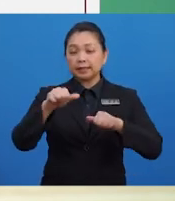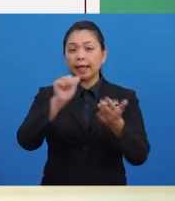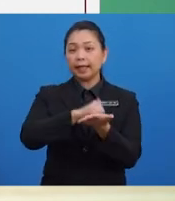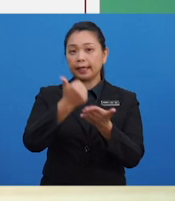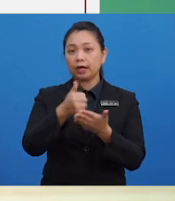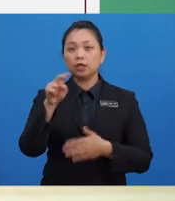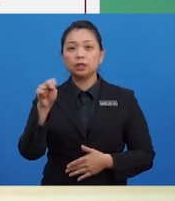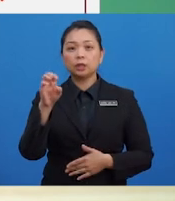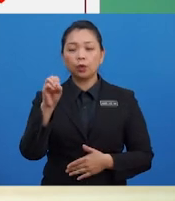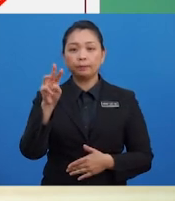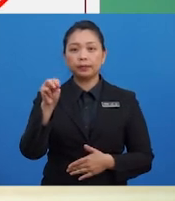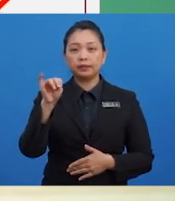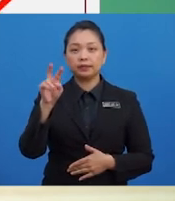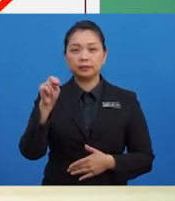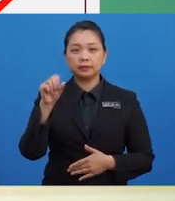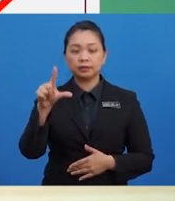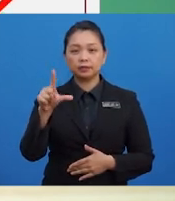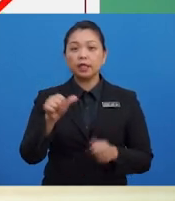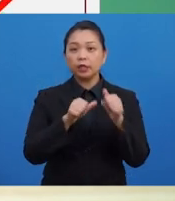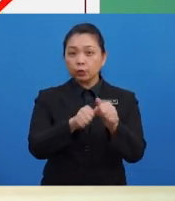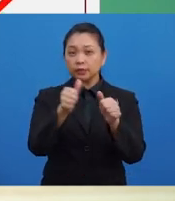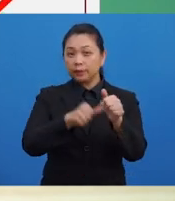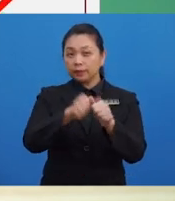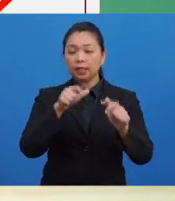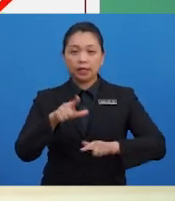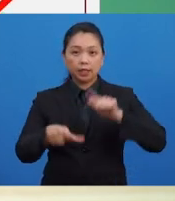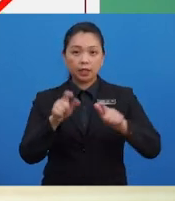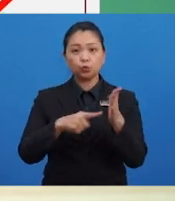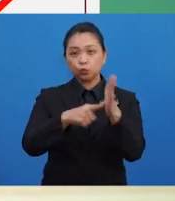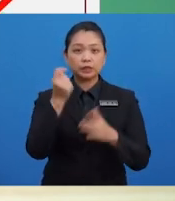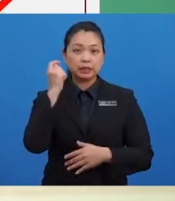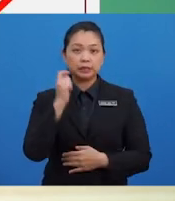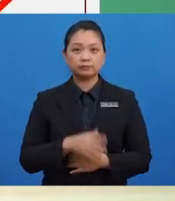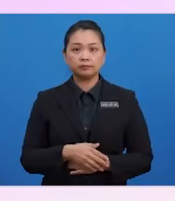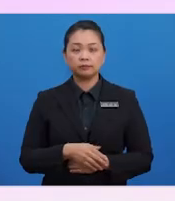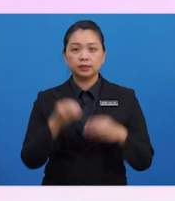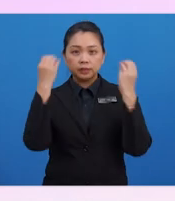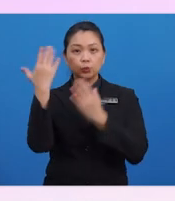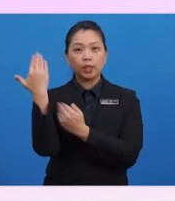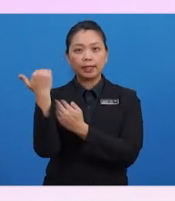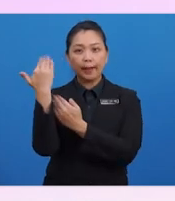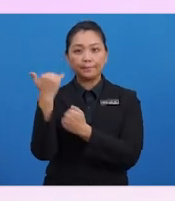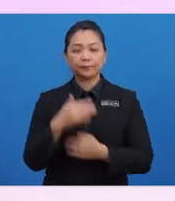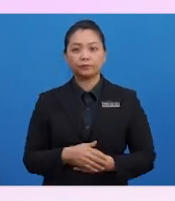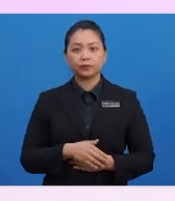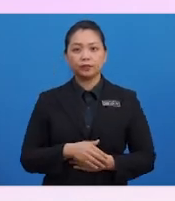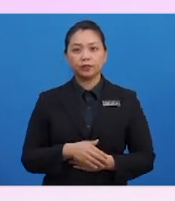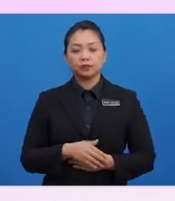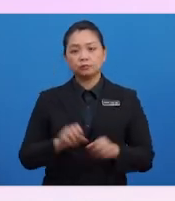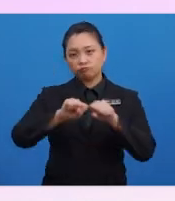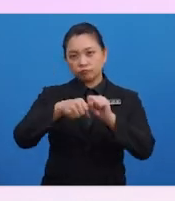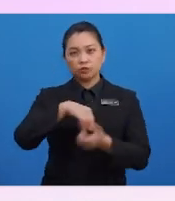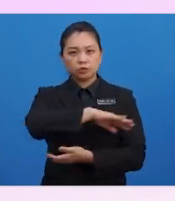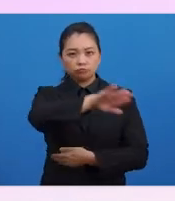ini mengikut setiap langkah yang telah cikgu tunjukkan tadi. Cikgu juga berharap agar